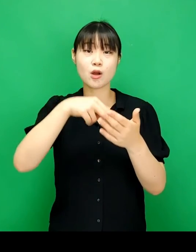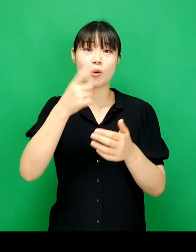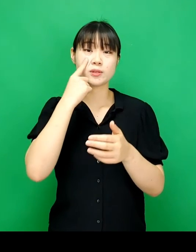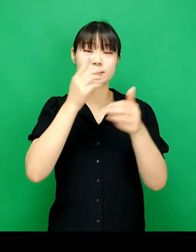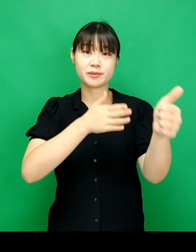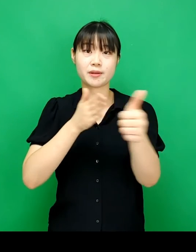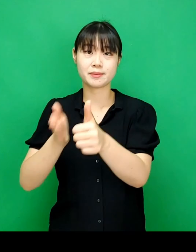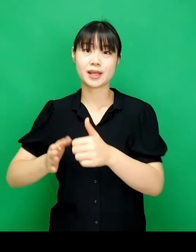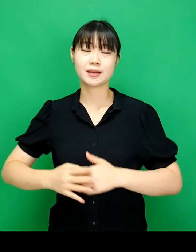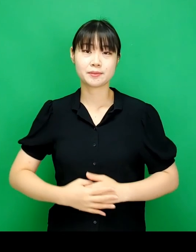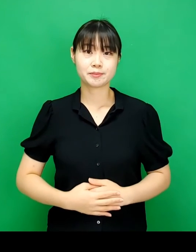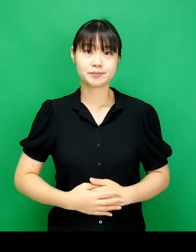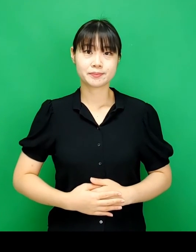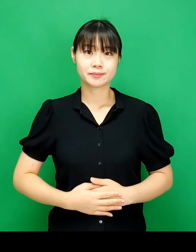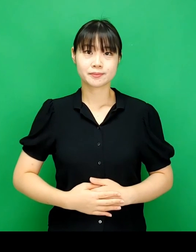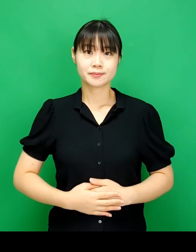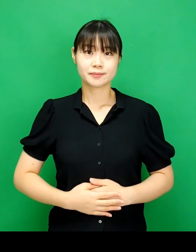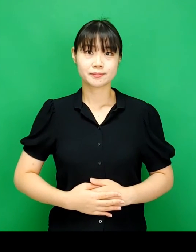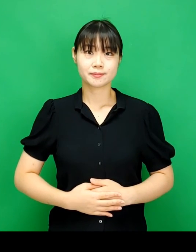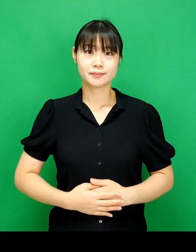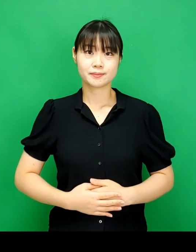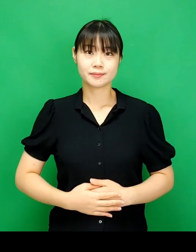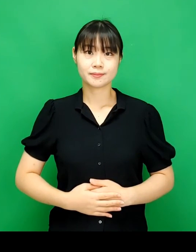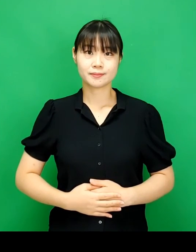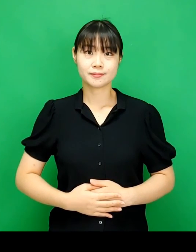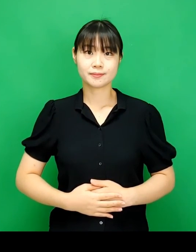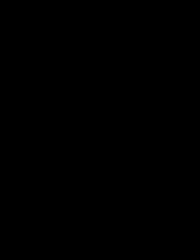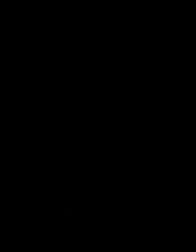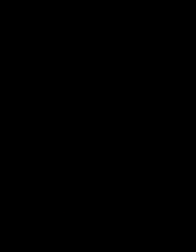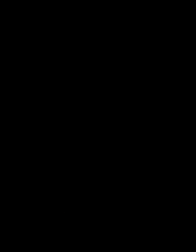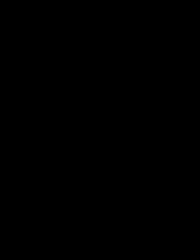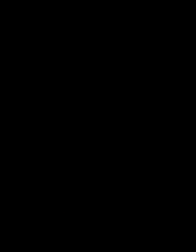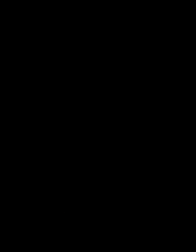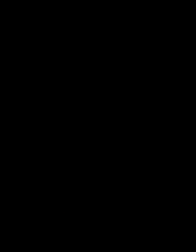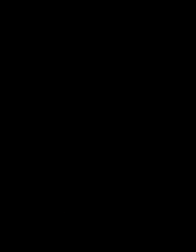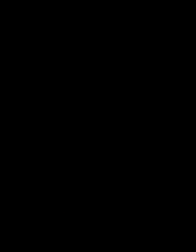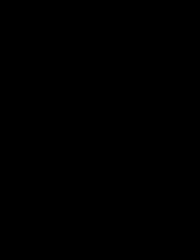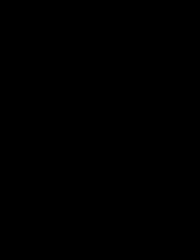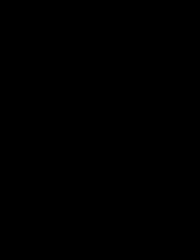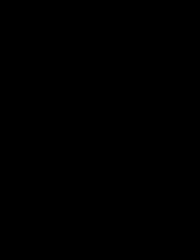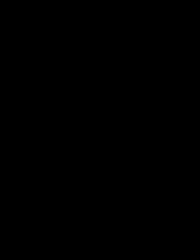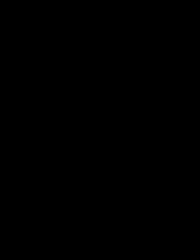부분을 읽어보시기를 권합니다 다음 시간에 만나요 다음 시간에 만나요